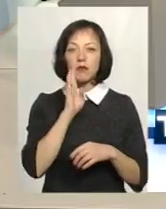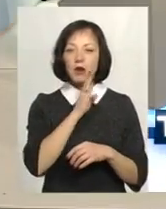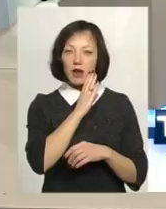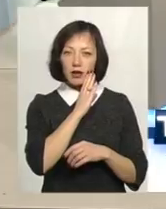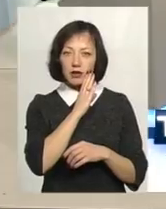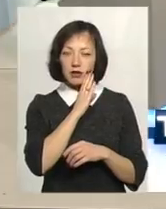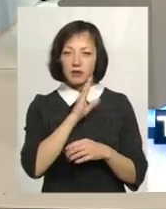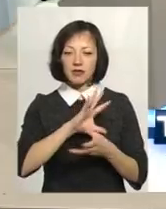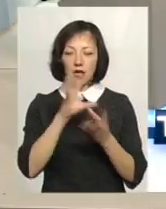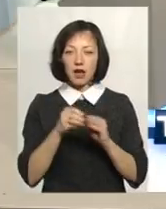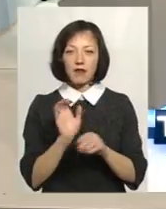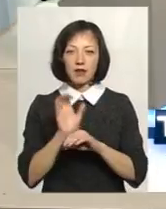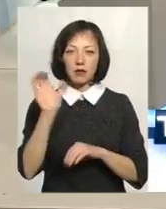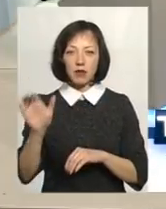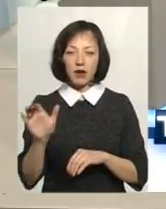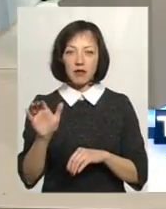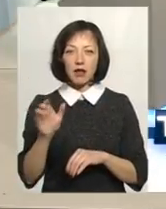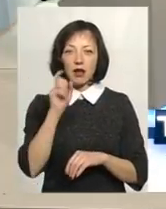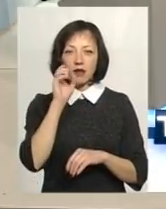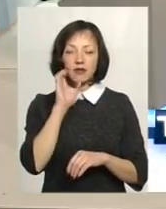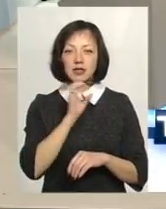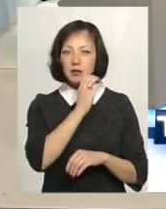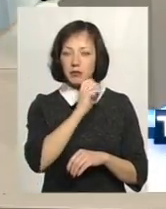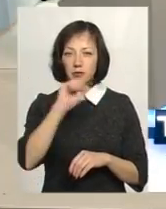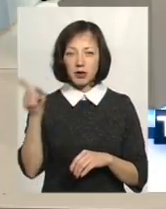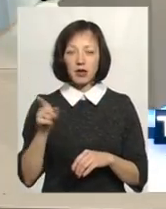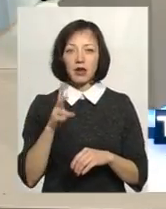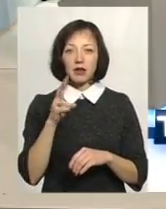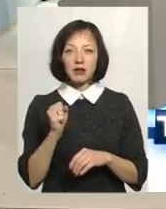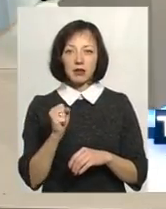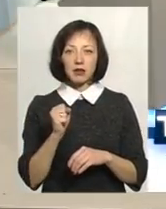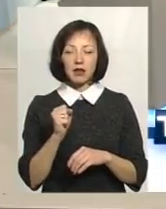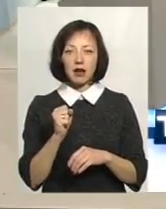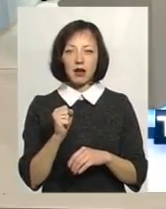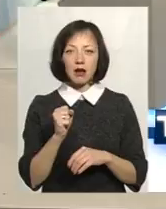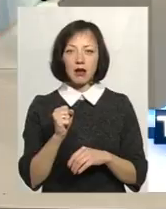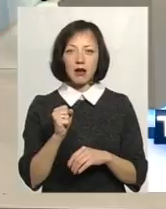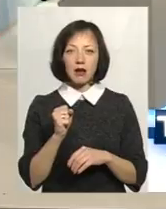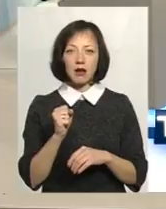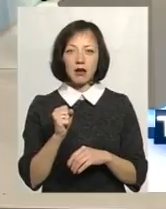матір взагалі відправили у Красноярський край на відбування